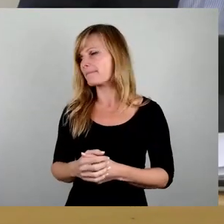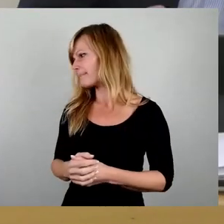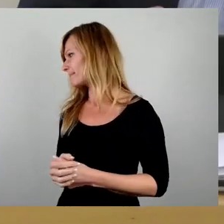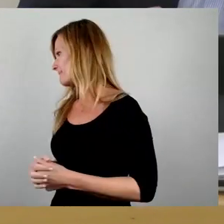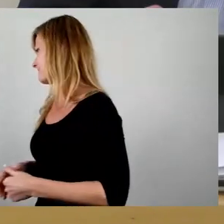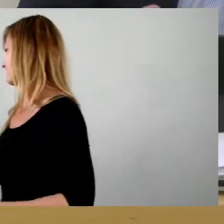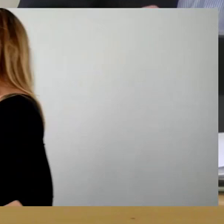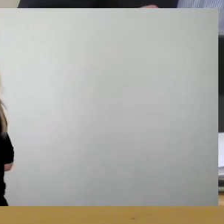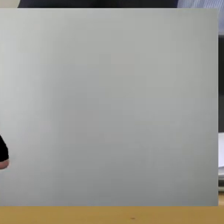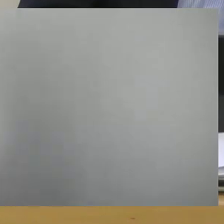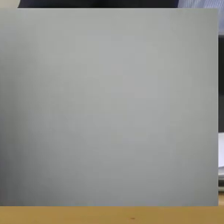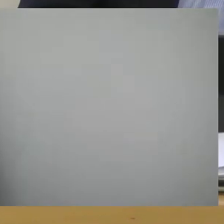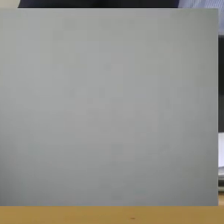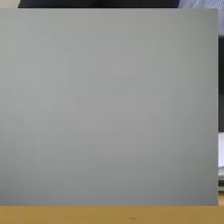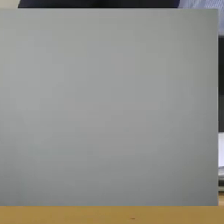Herr Wirtz.